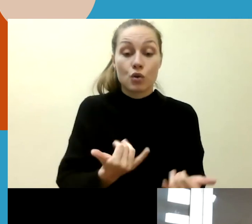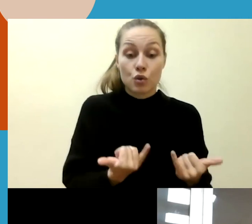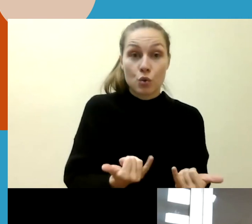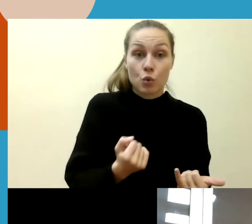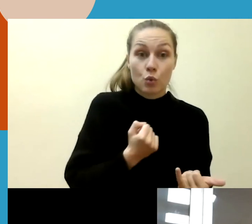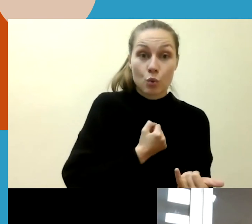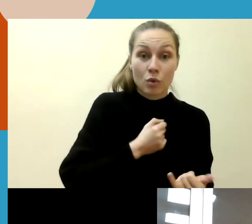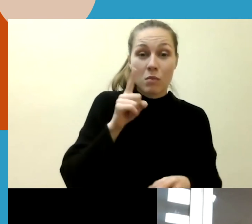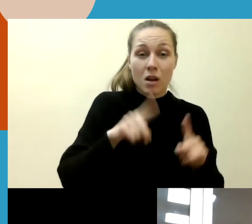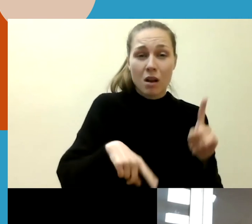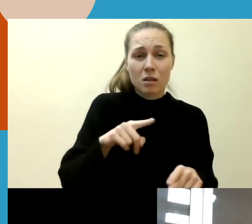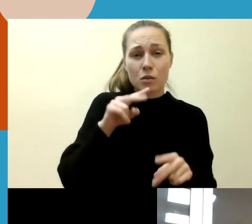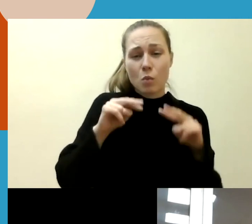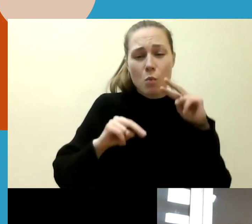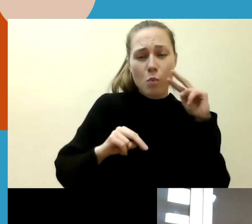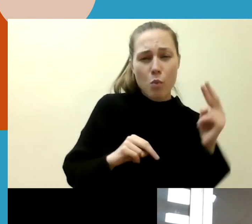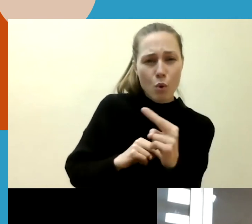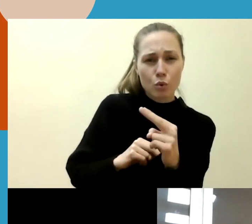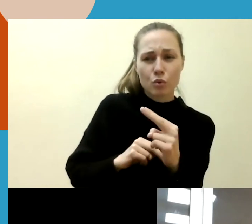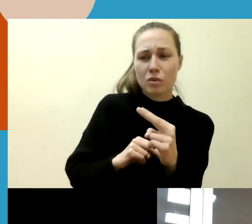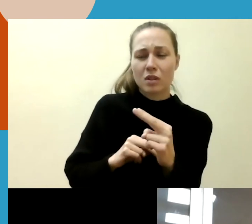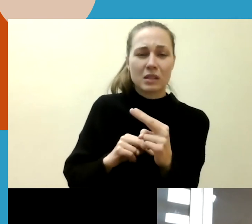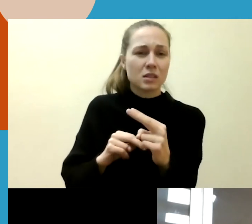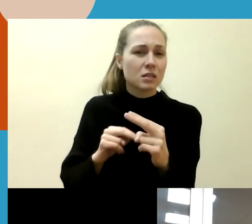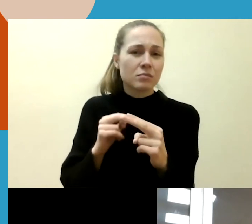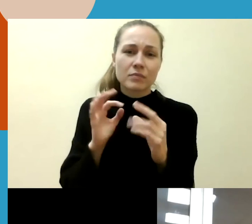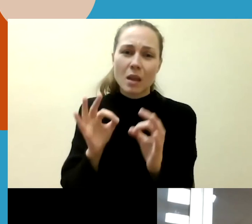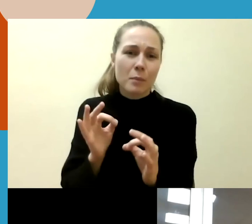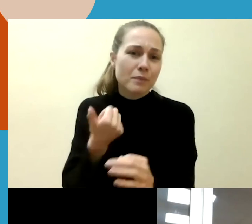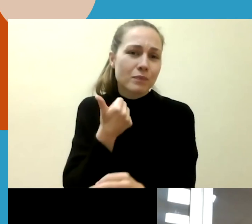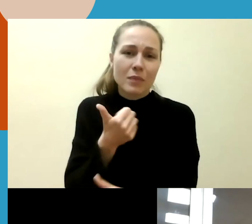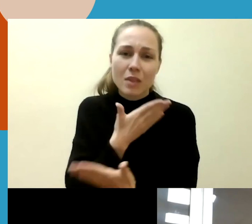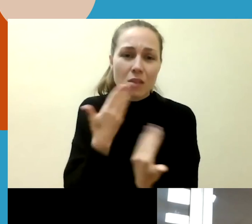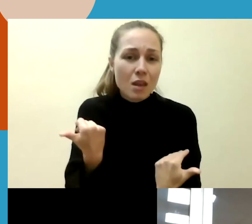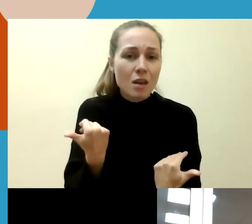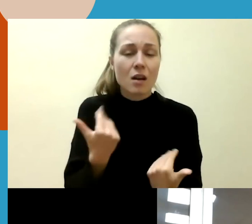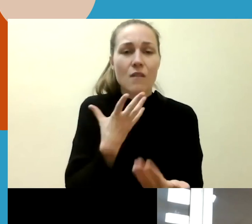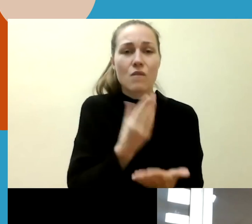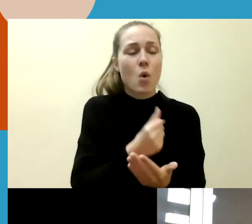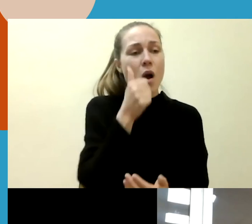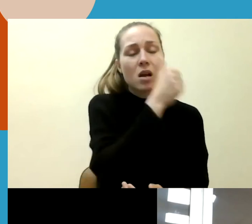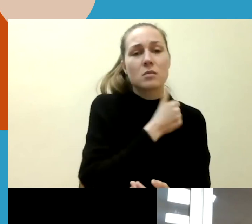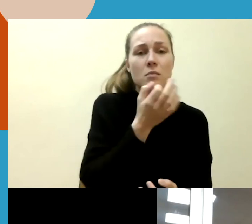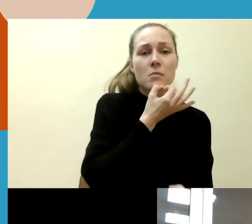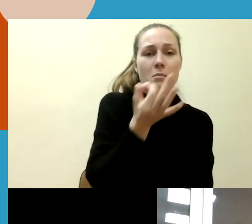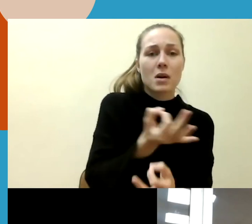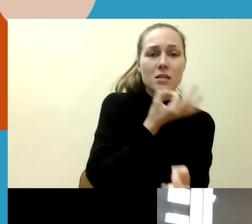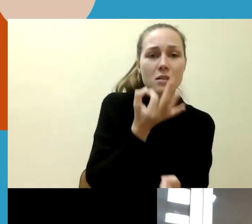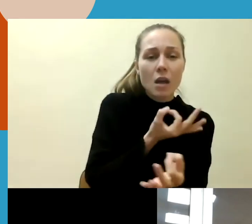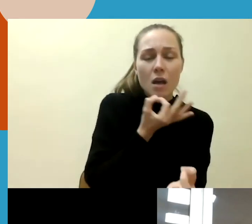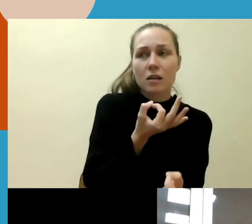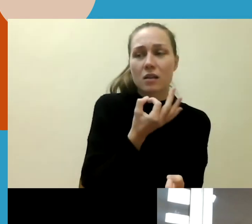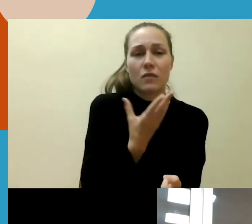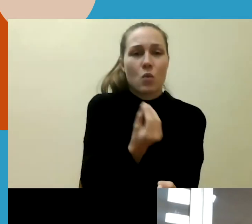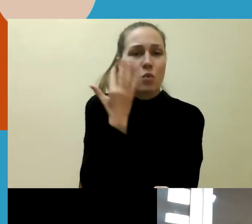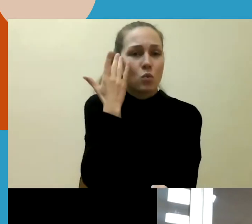kartais netinkamo požiūrio policijos pareigūno. jo asmeninių išsakymų ar jo nusistatymų